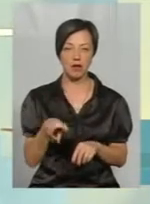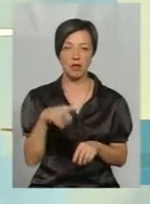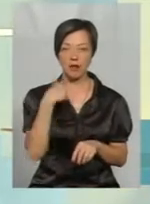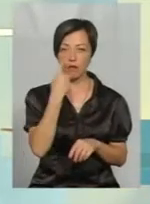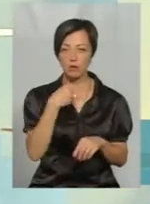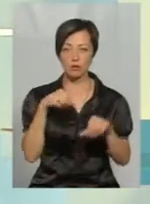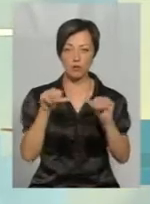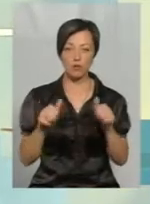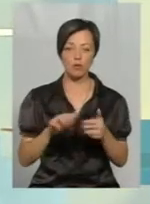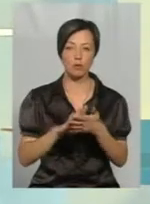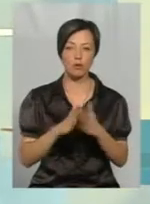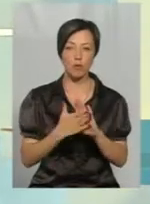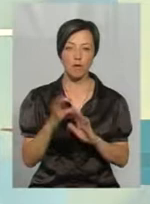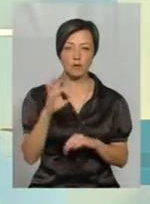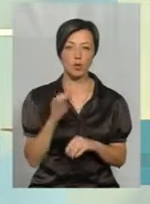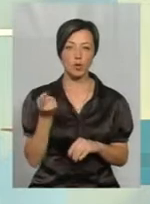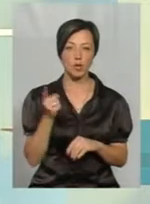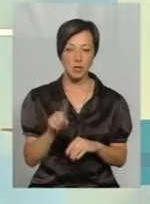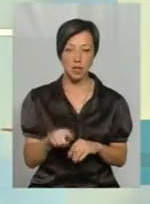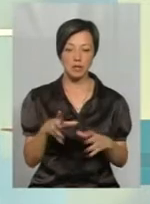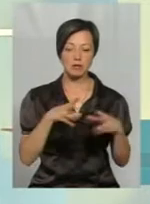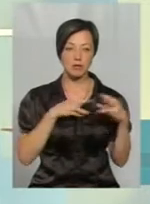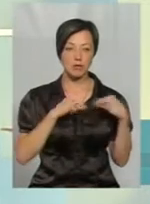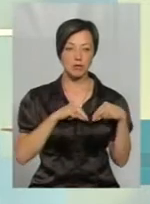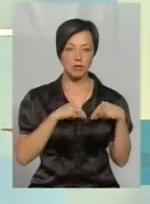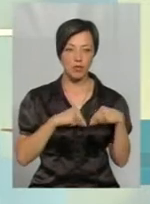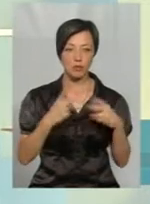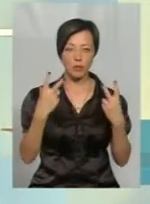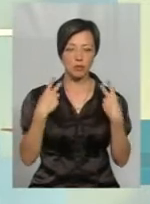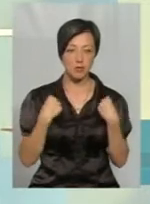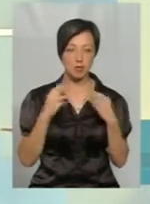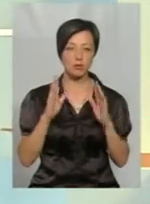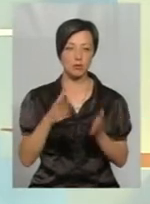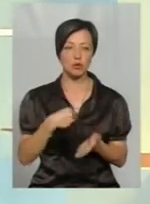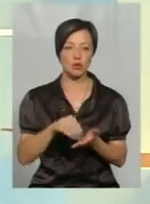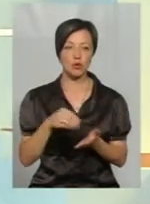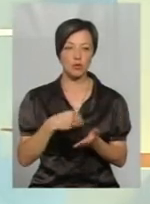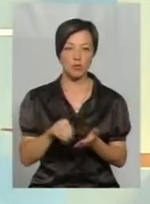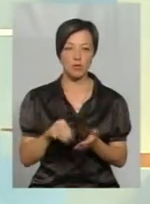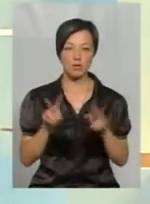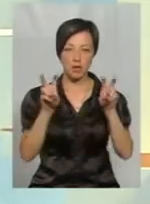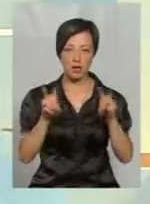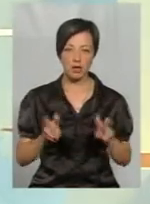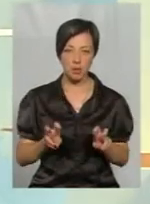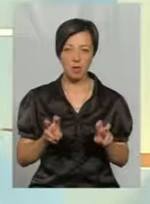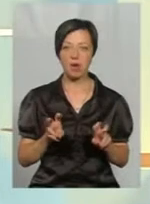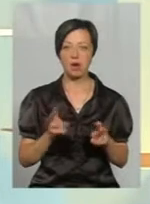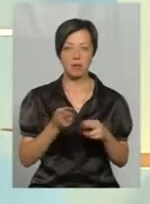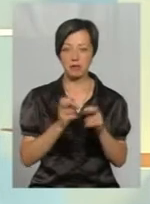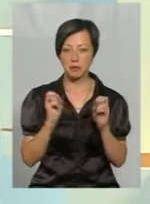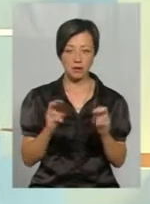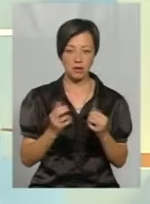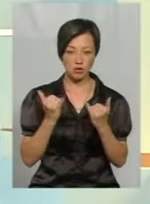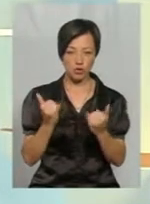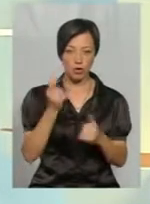формі домовились про те, щоб співпрацювати, нам пообіцяли, що будуть закуповуватись препарати безпечні для